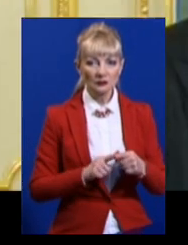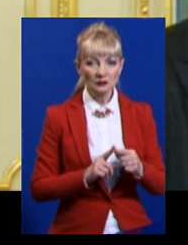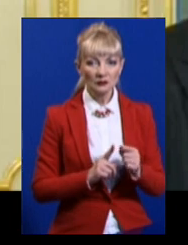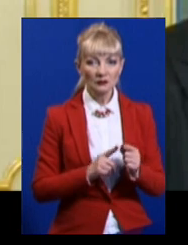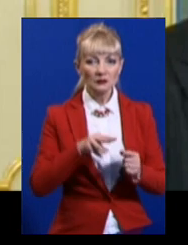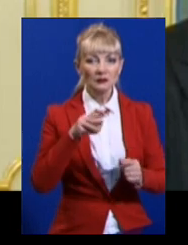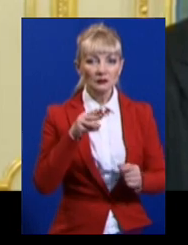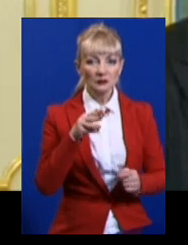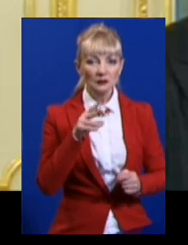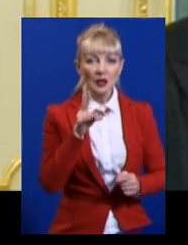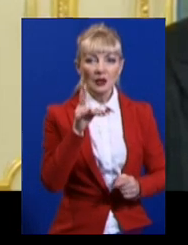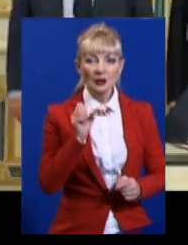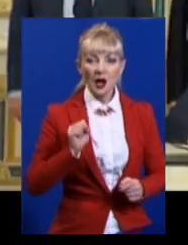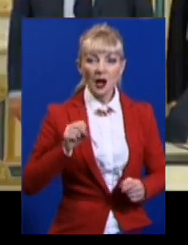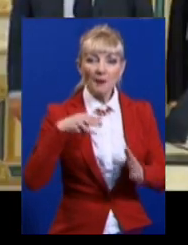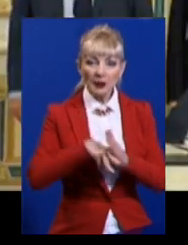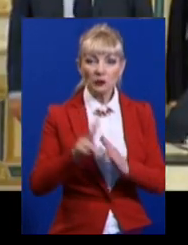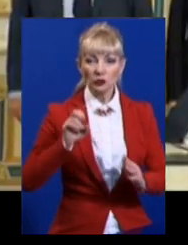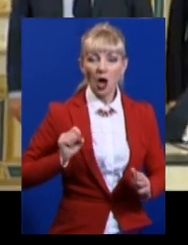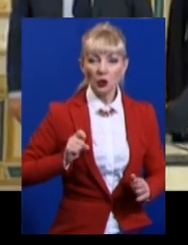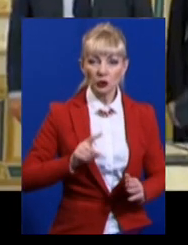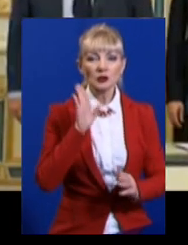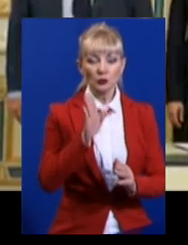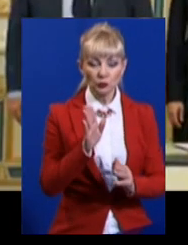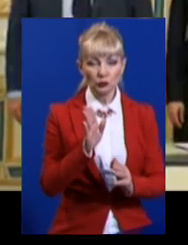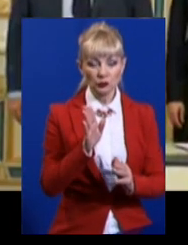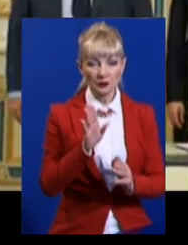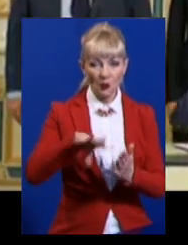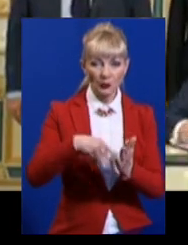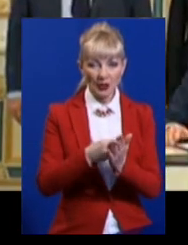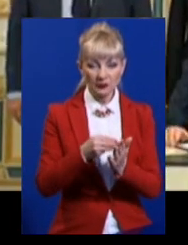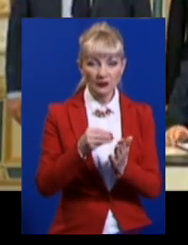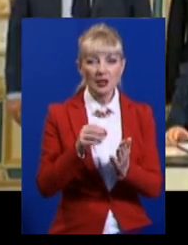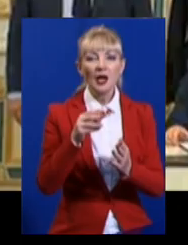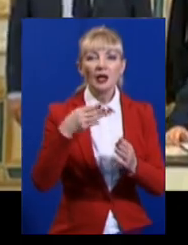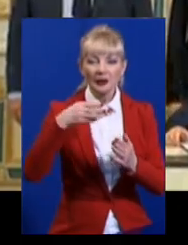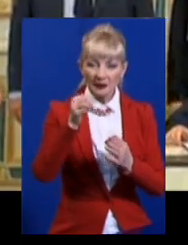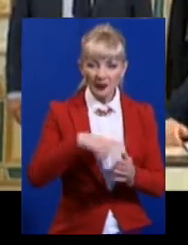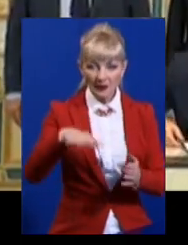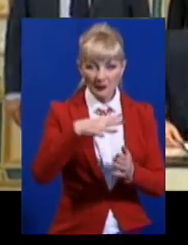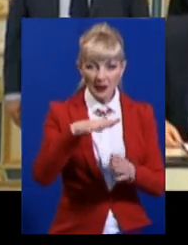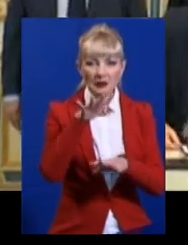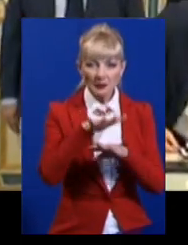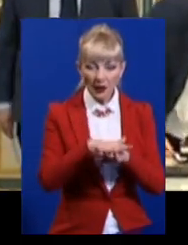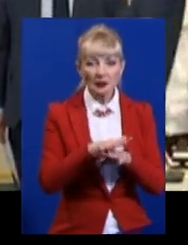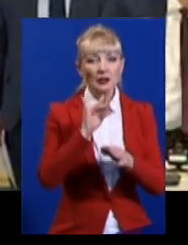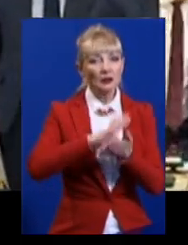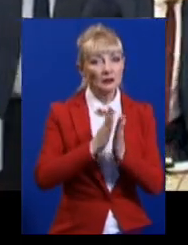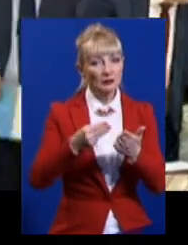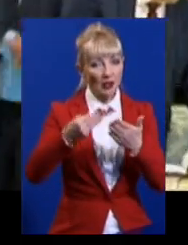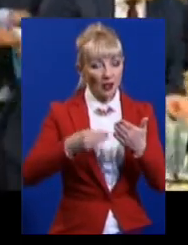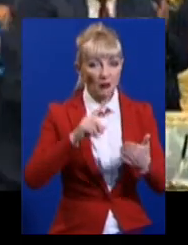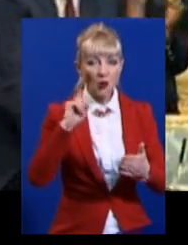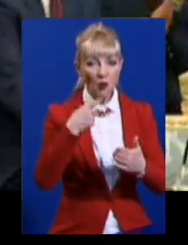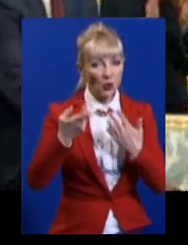Метро на Одеську будуватимуть за гроші Європейського інвестиційного банку та Європейського банку реконструкції та розвитку. Угода укладена більше року